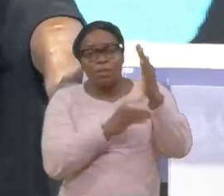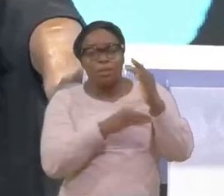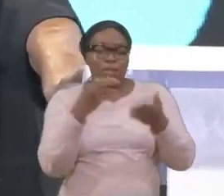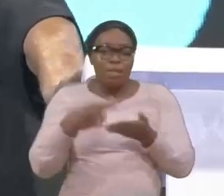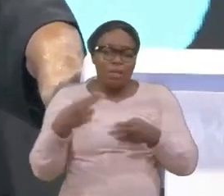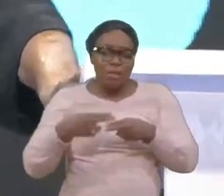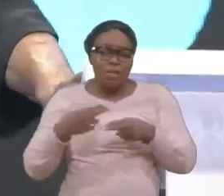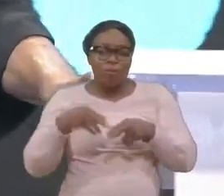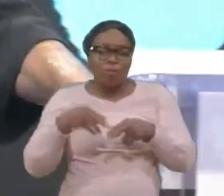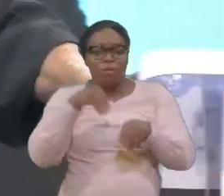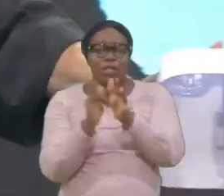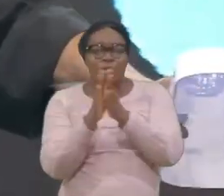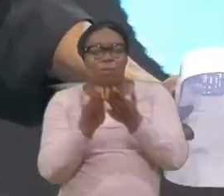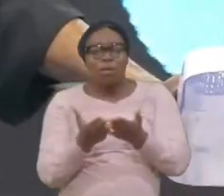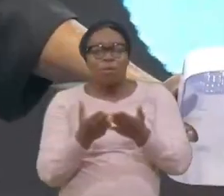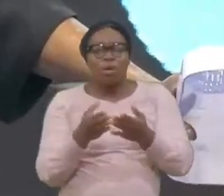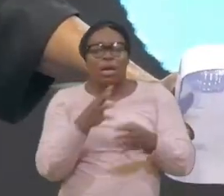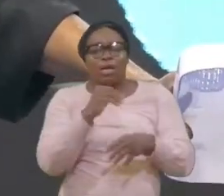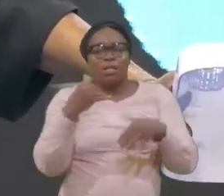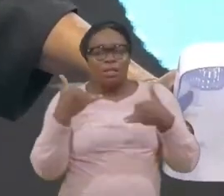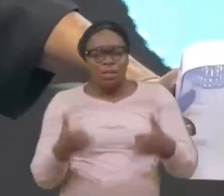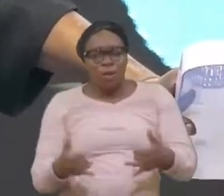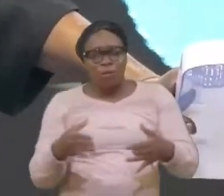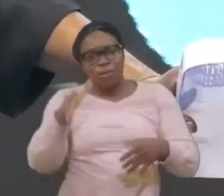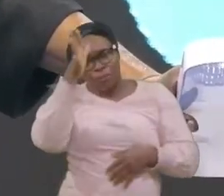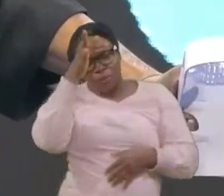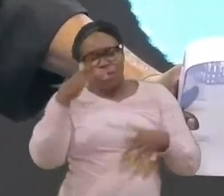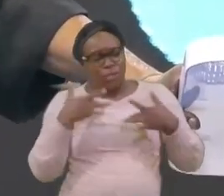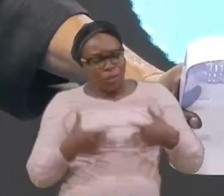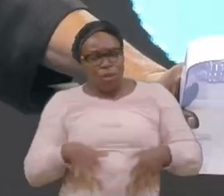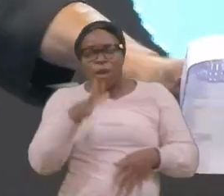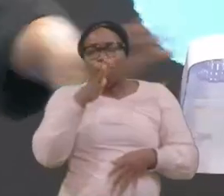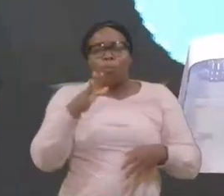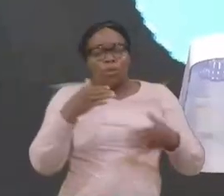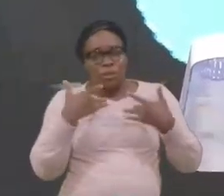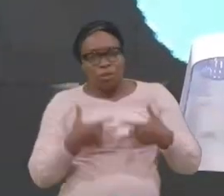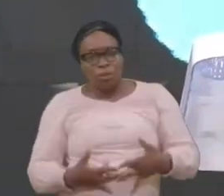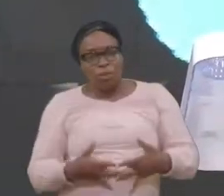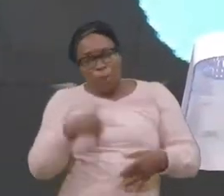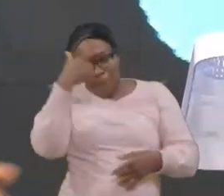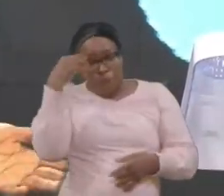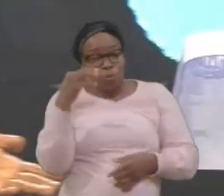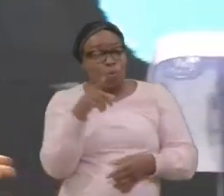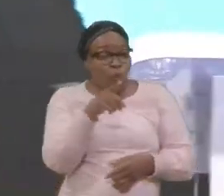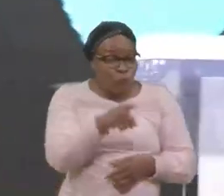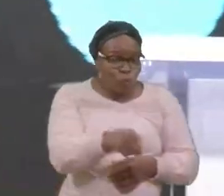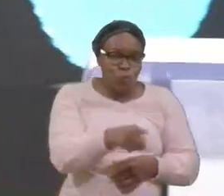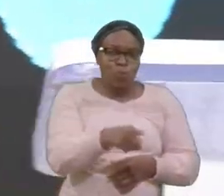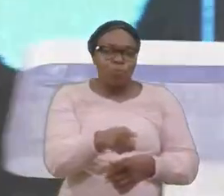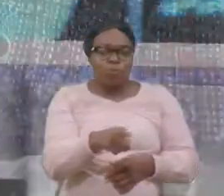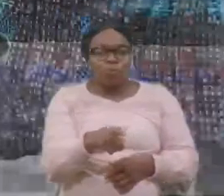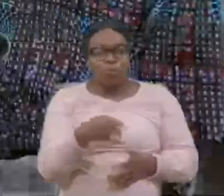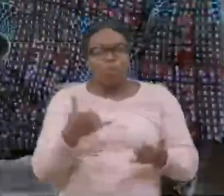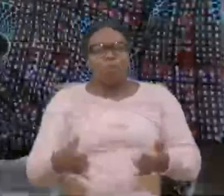Maman, Était en train, D'abandonner, C'est cette fille, Qui citait, La promesse de Dieu, Et disait, Maman, Ne te